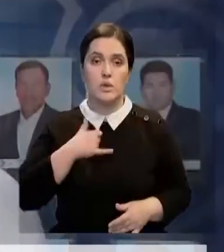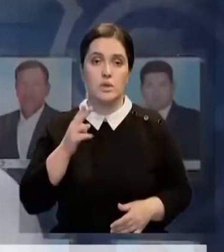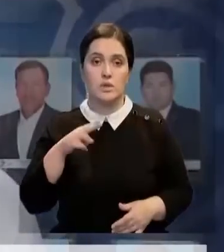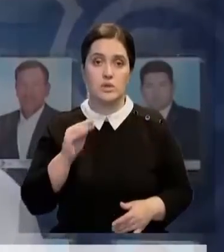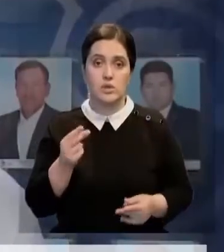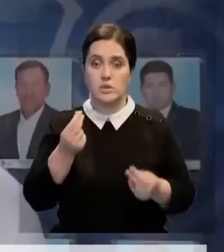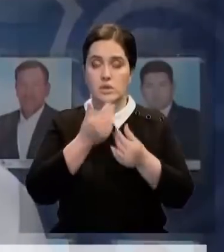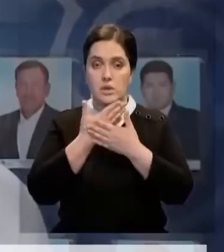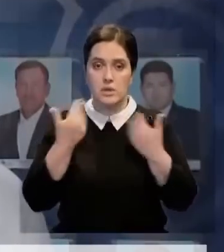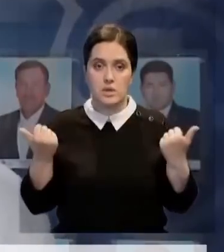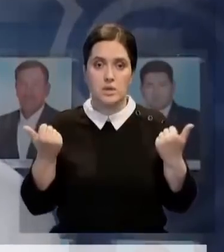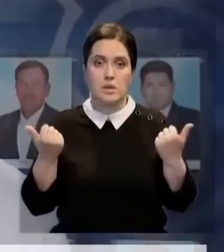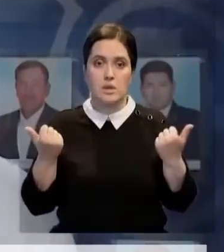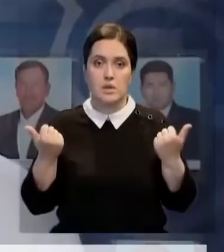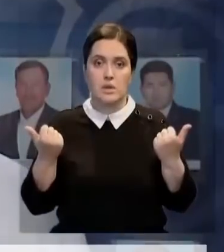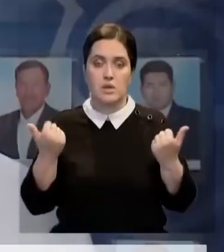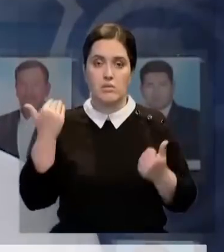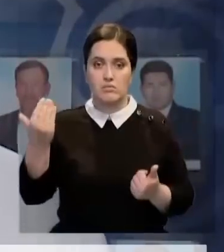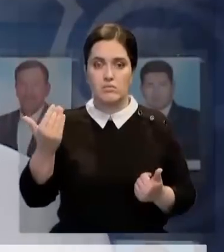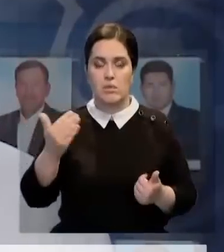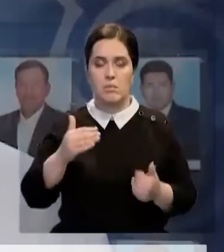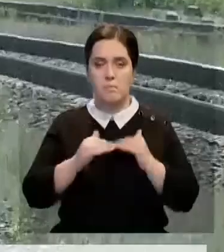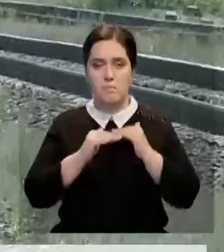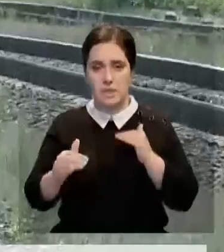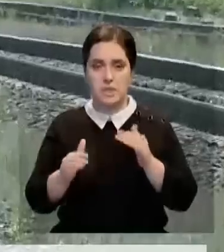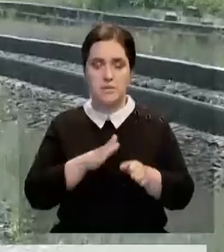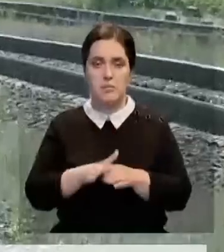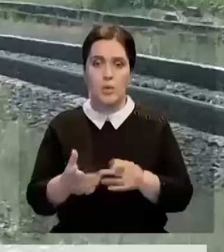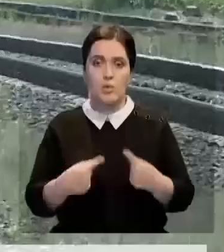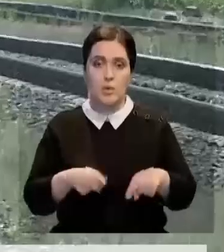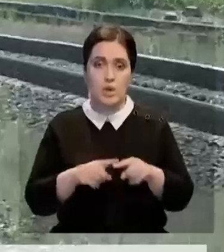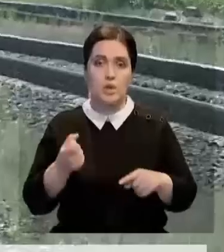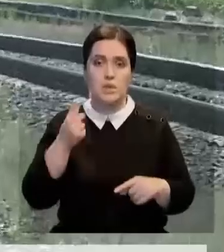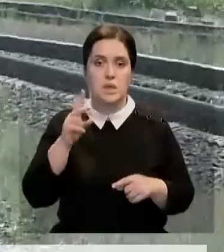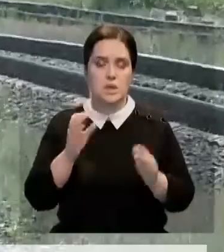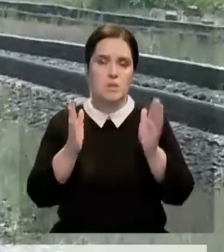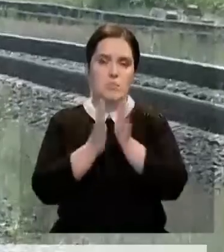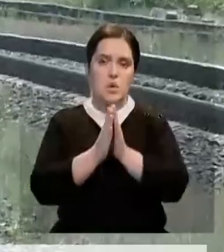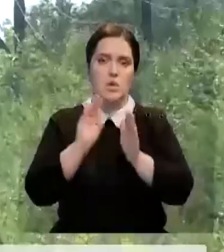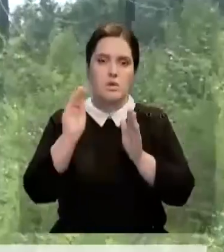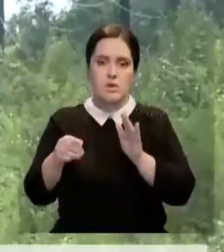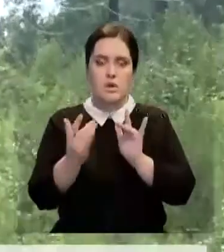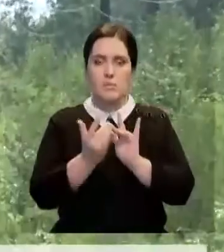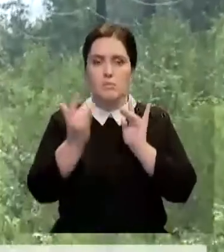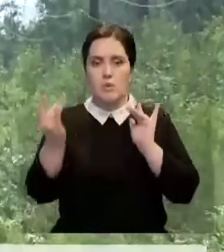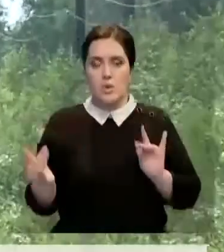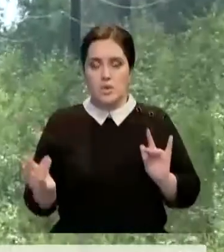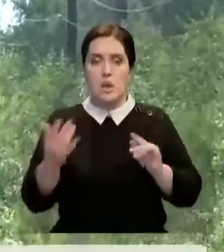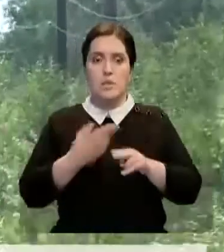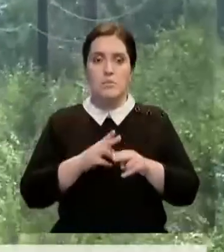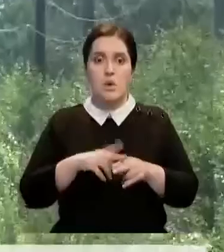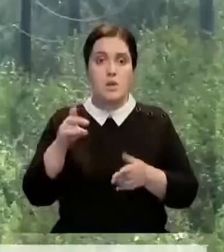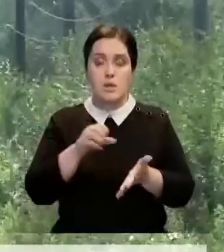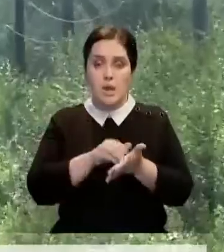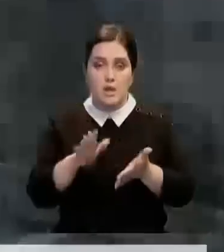средства не предусмотрено. Это входит в компетенцию местных исполнительных органов. Жители несколько лет просят установить надземный пешеходный переход. Акимат не